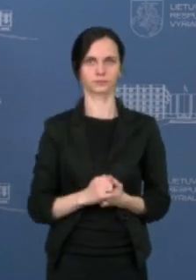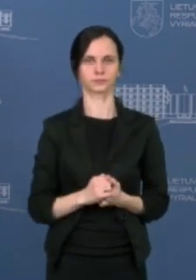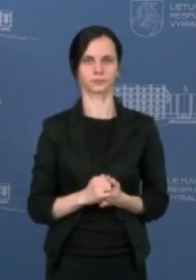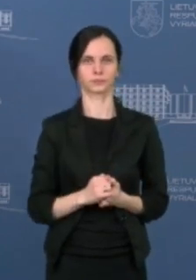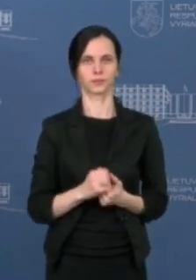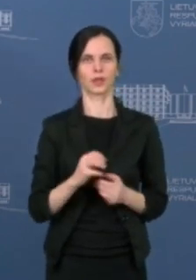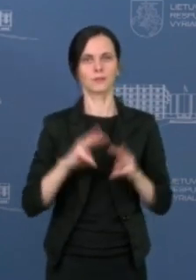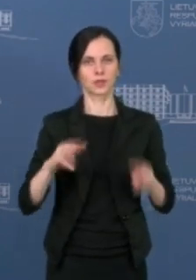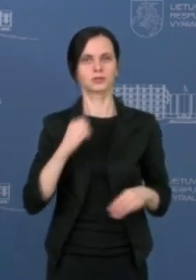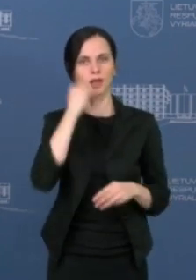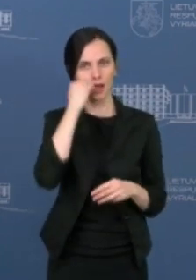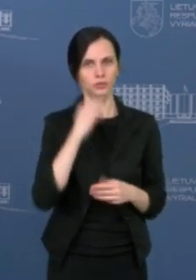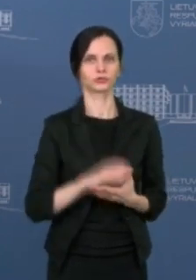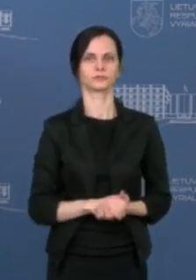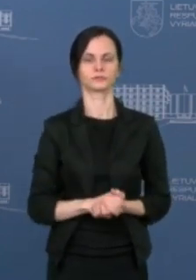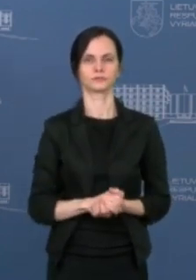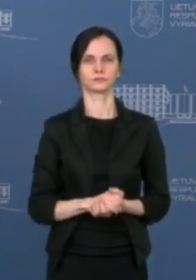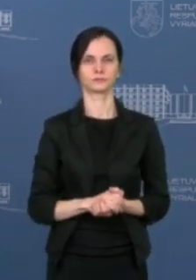Ačiū, ministri, ačiū, kolegams.